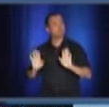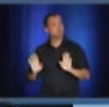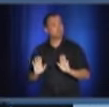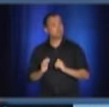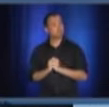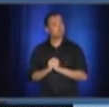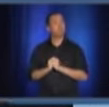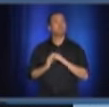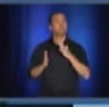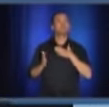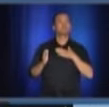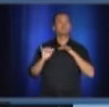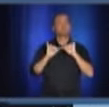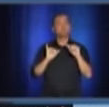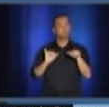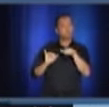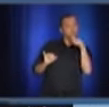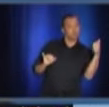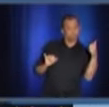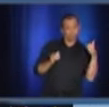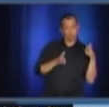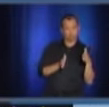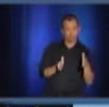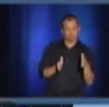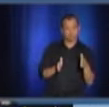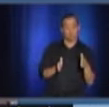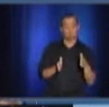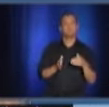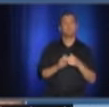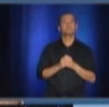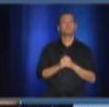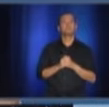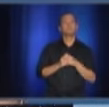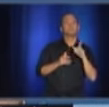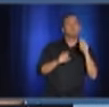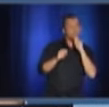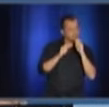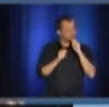de l'origine ethnique de la victime.